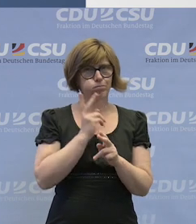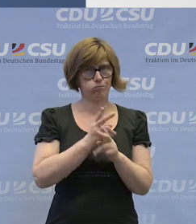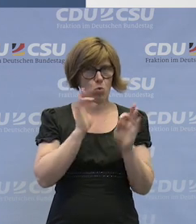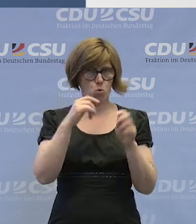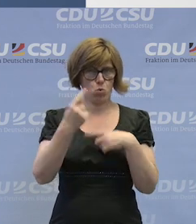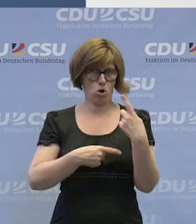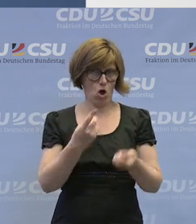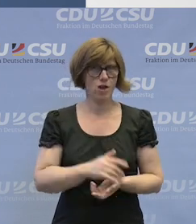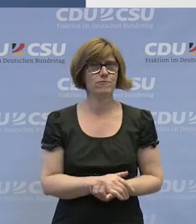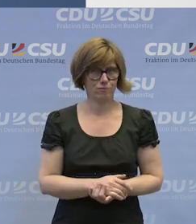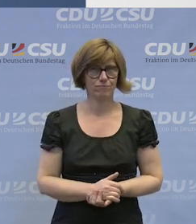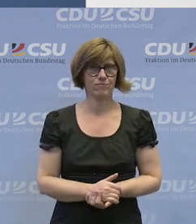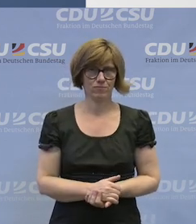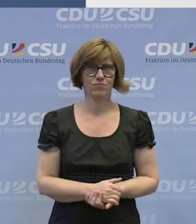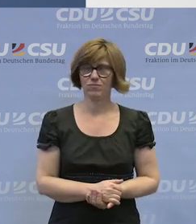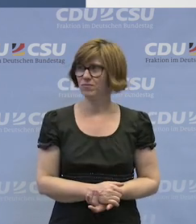können.